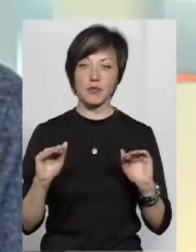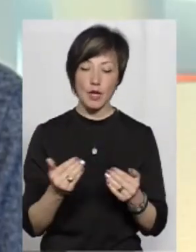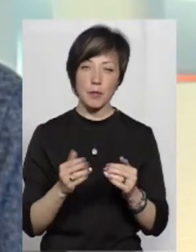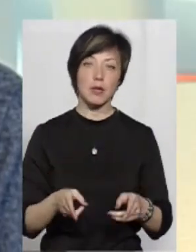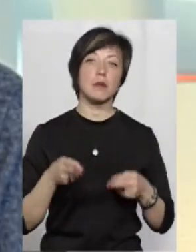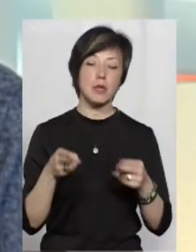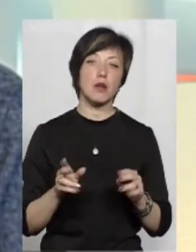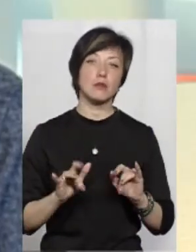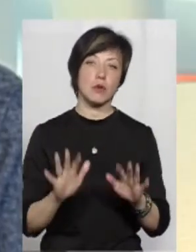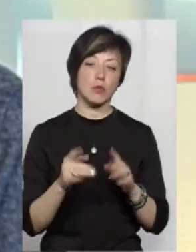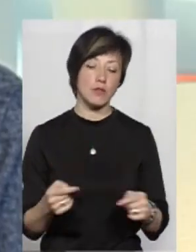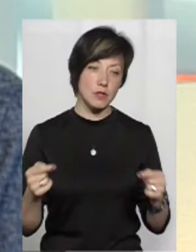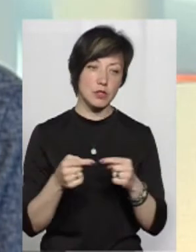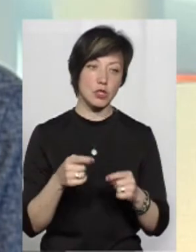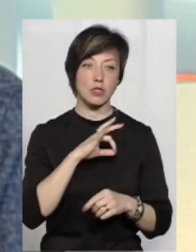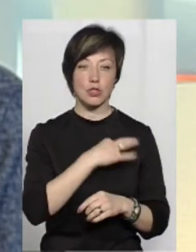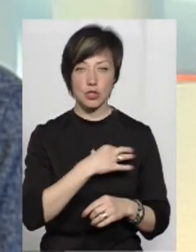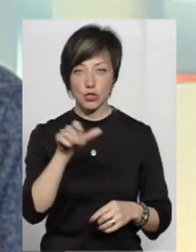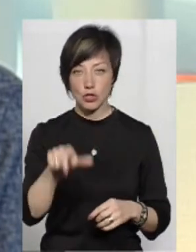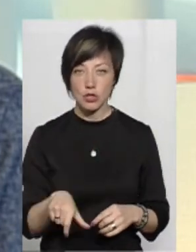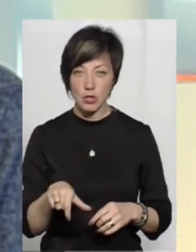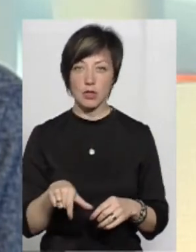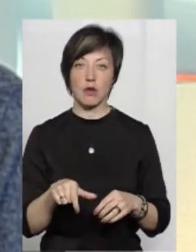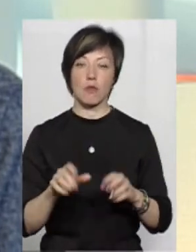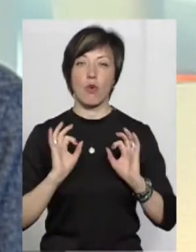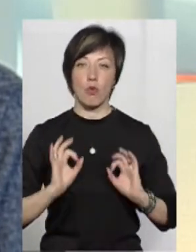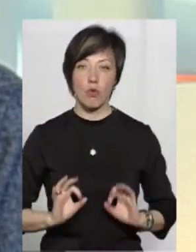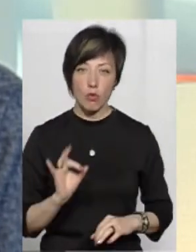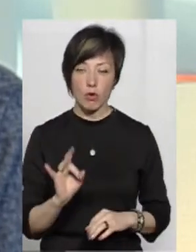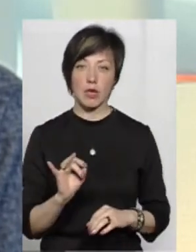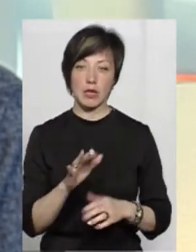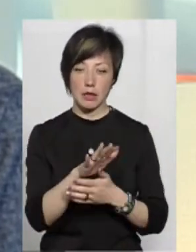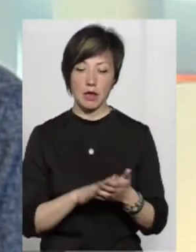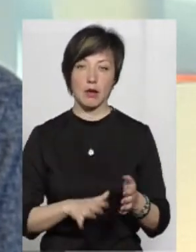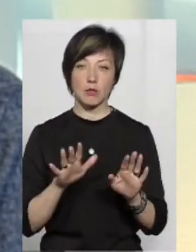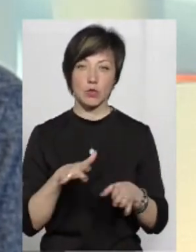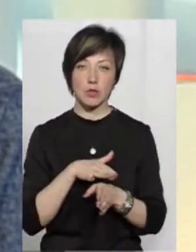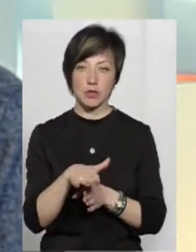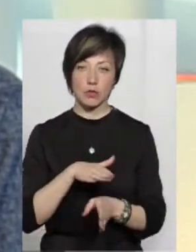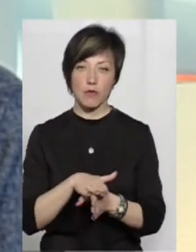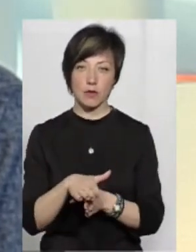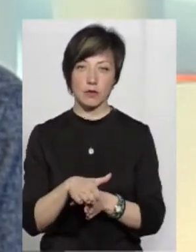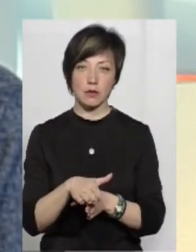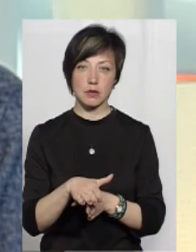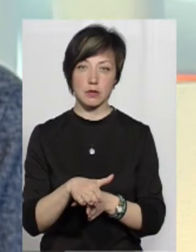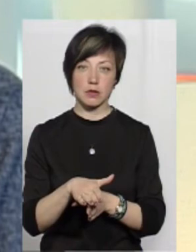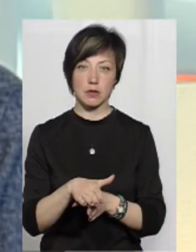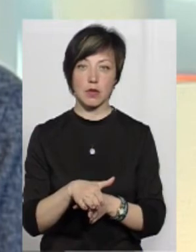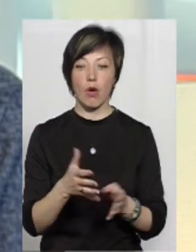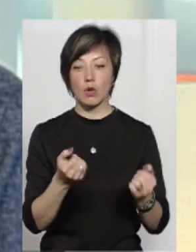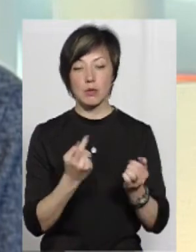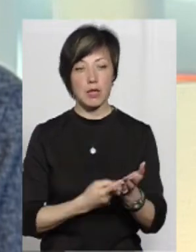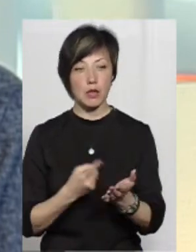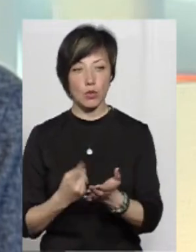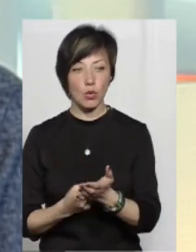рамках кримінального провадження буде визначатися слідчий, буде визначатися процесуальний прокурор, і слідство буде здійснювати отримання